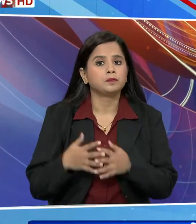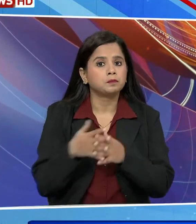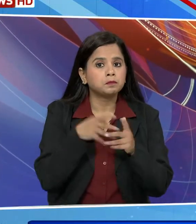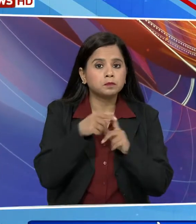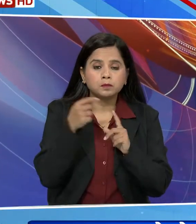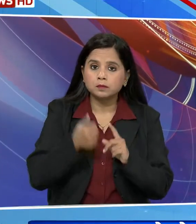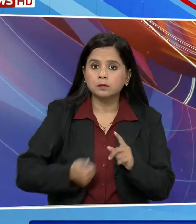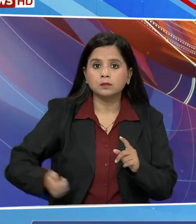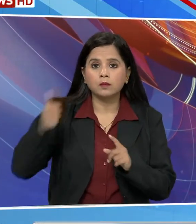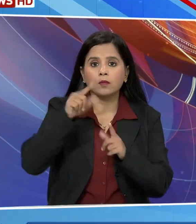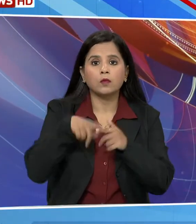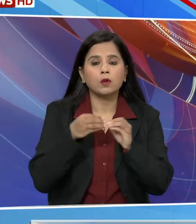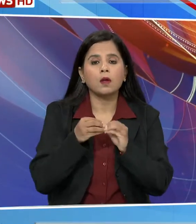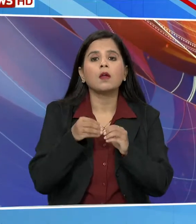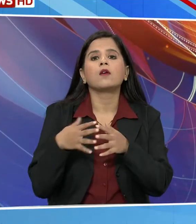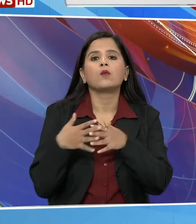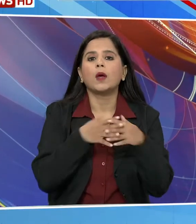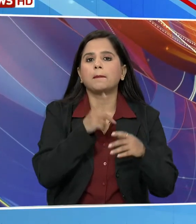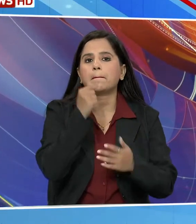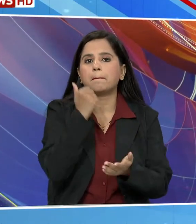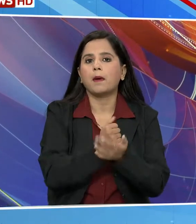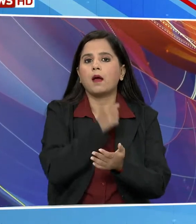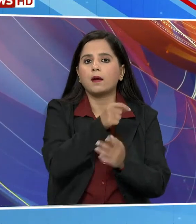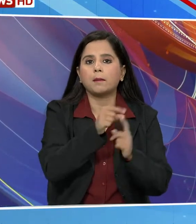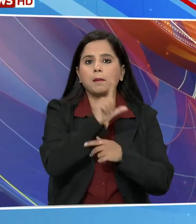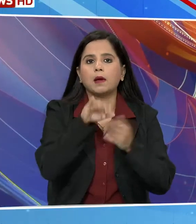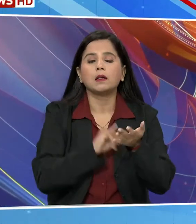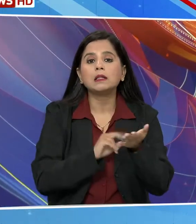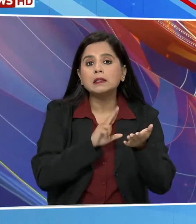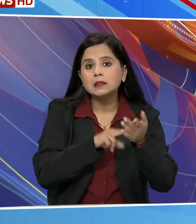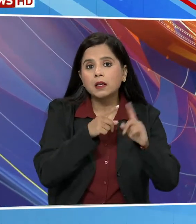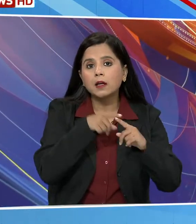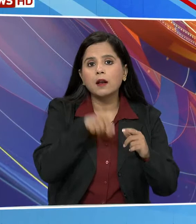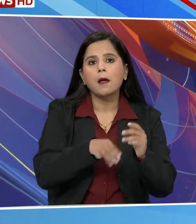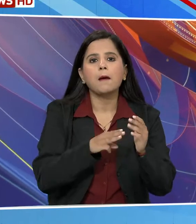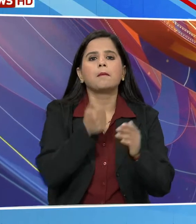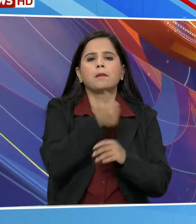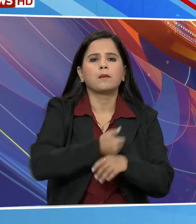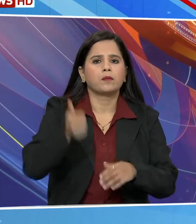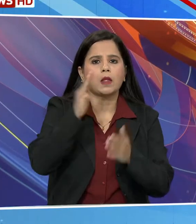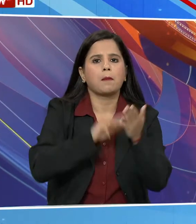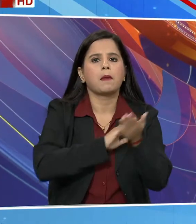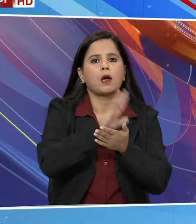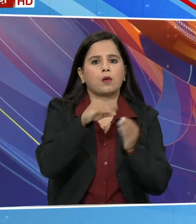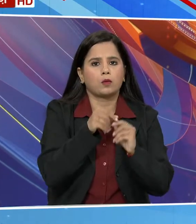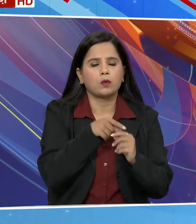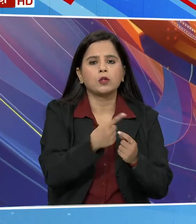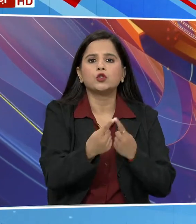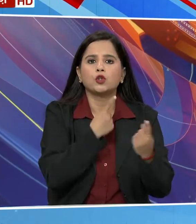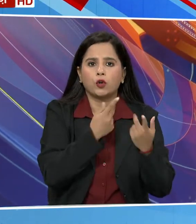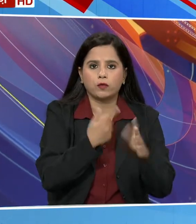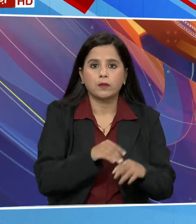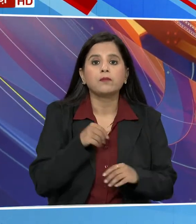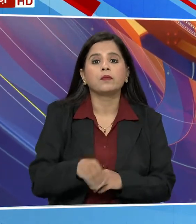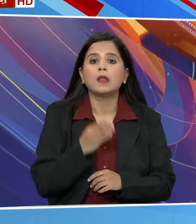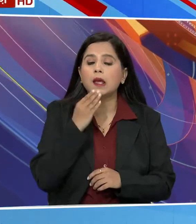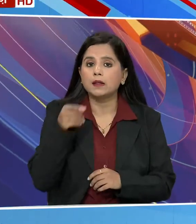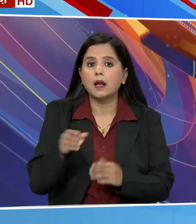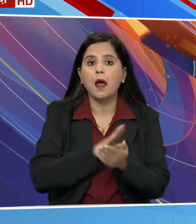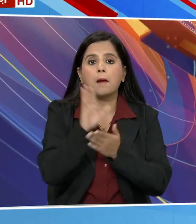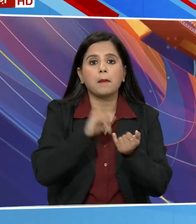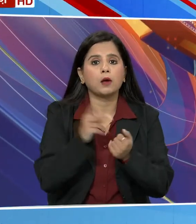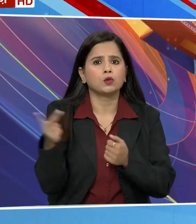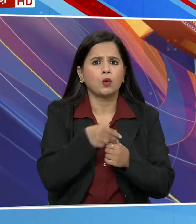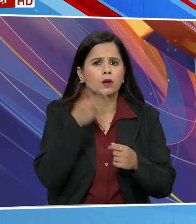अमेरी की गाश्पती जो बाइडे ने वेस्ट बाइडे के फिलिस्तीनी प्रश्चासन के ध्यक्ष मेहमूद अब्बास के साथ भी पापचीत की है इस्वेल